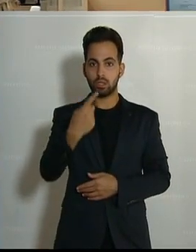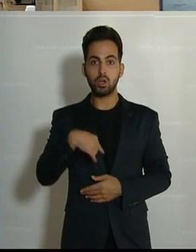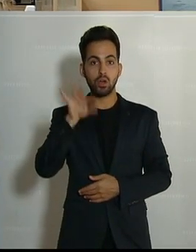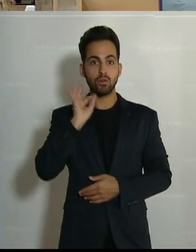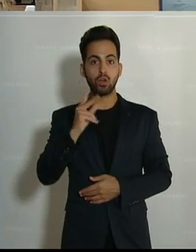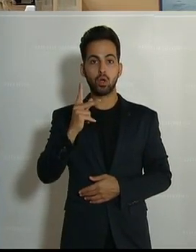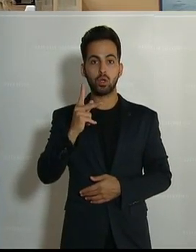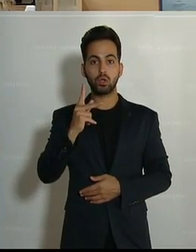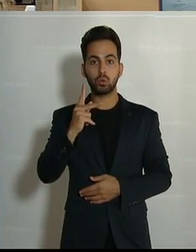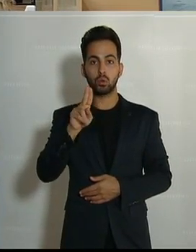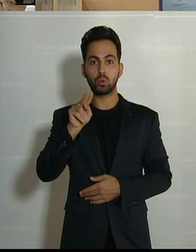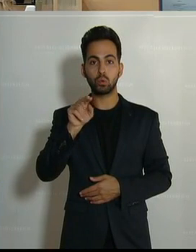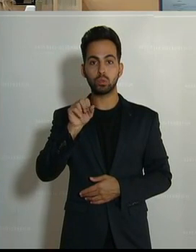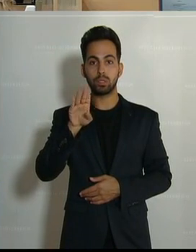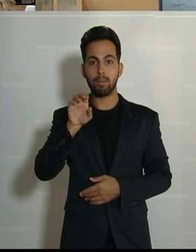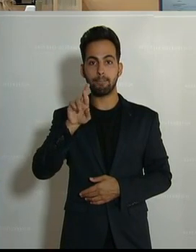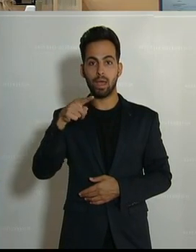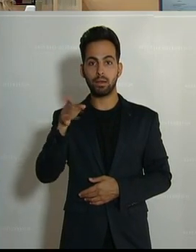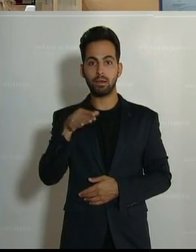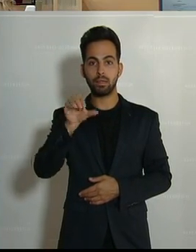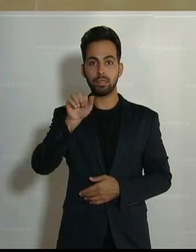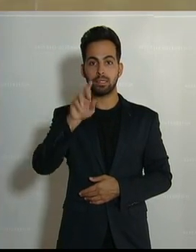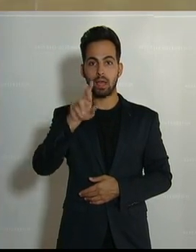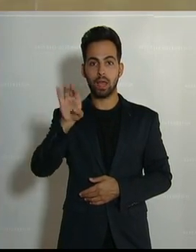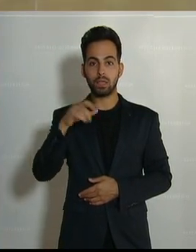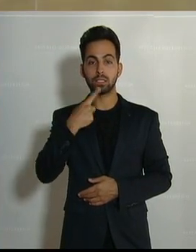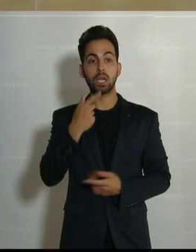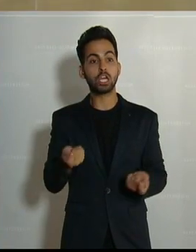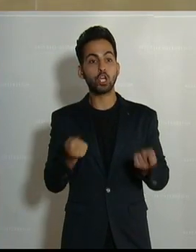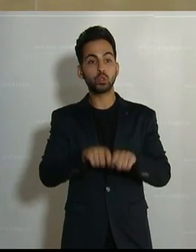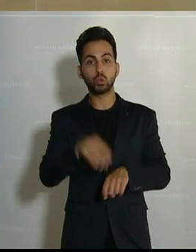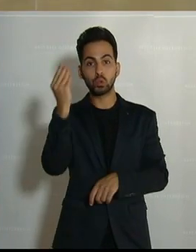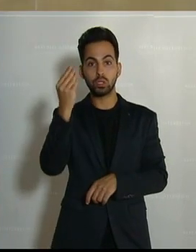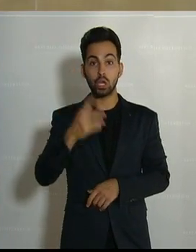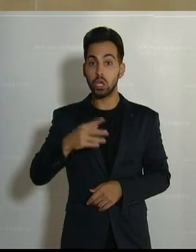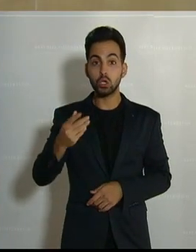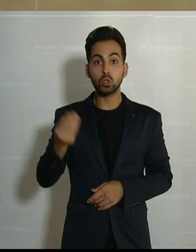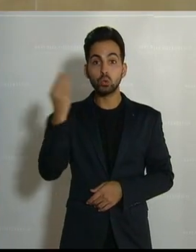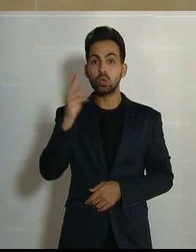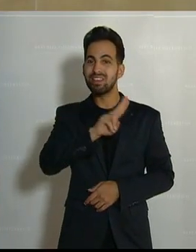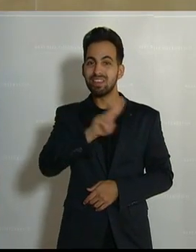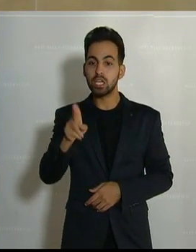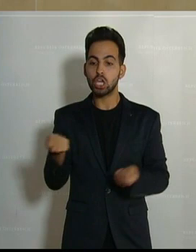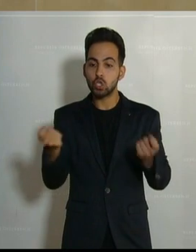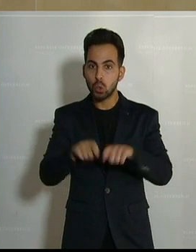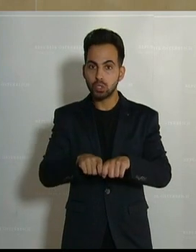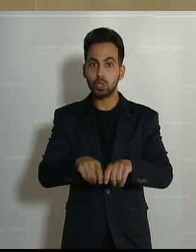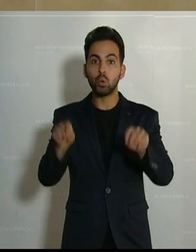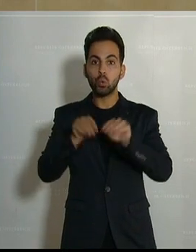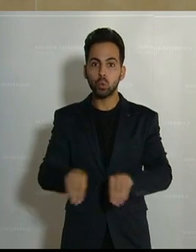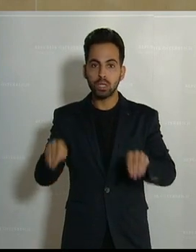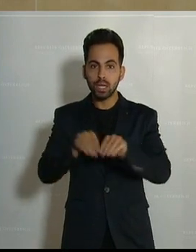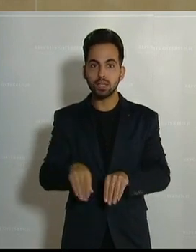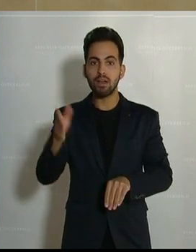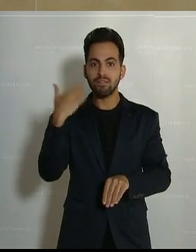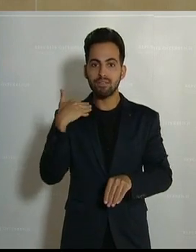Frau Künzberg-Sahre hat mehrfach von einer geschlossenen Schule gesprochen. In der Tat sind die Schulen nie geschlossen gewesen, es wurde nur der Unterricht zistiert.